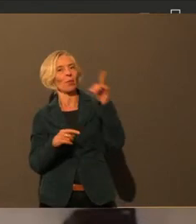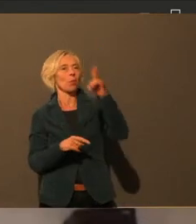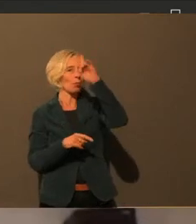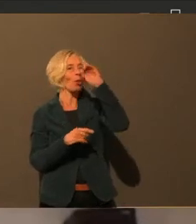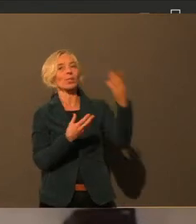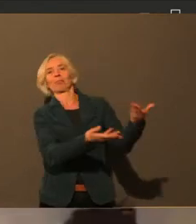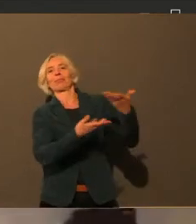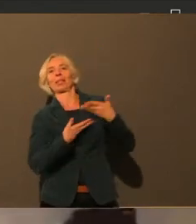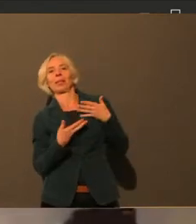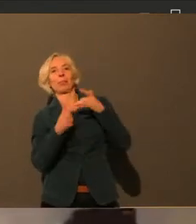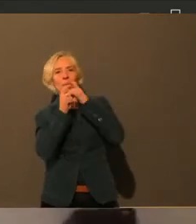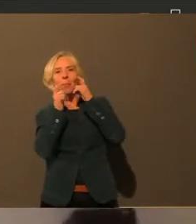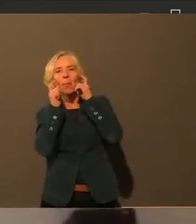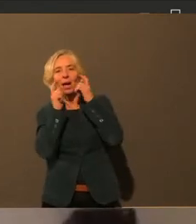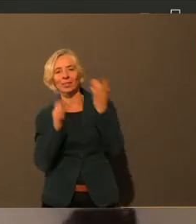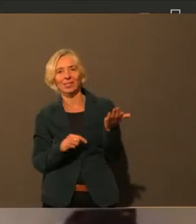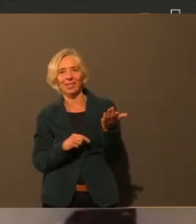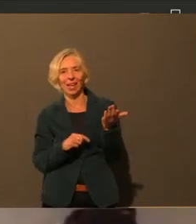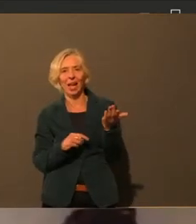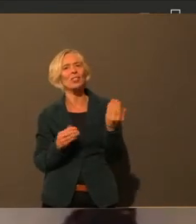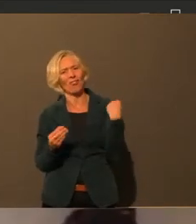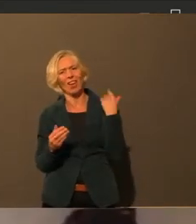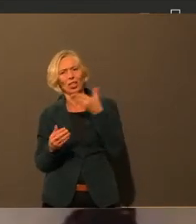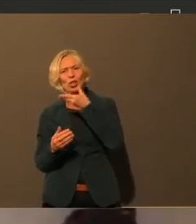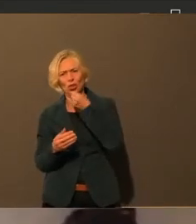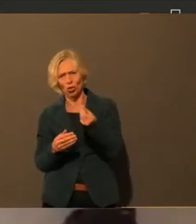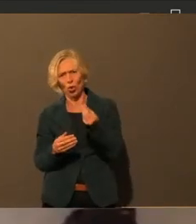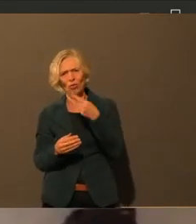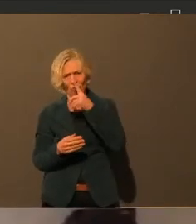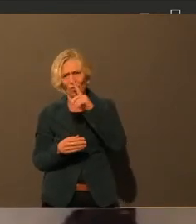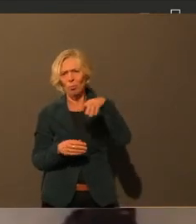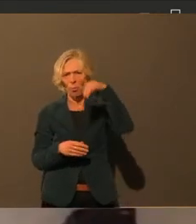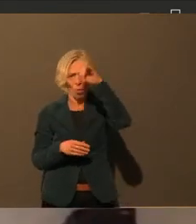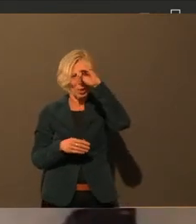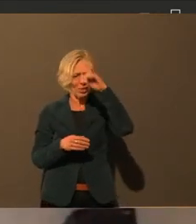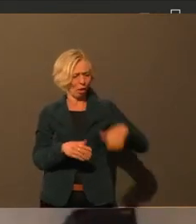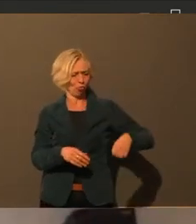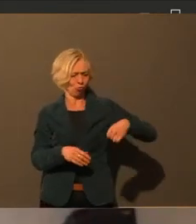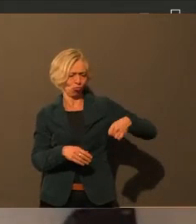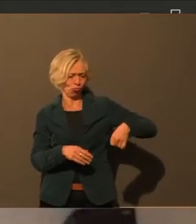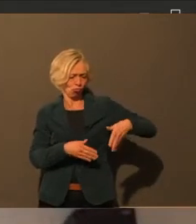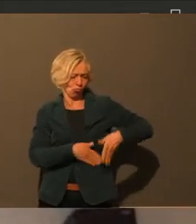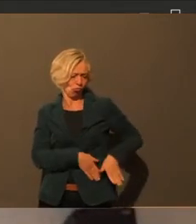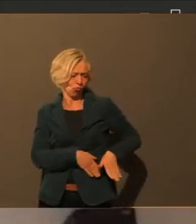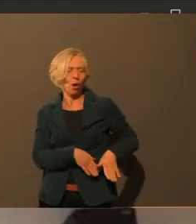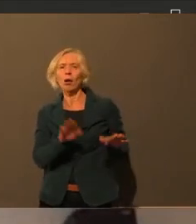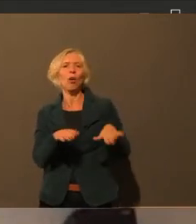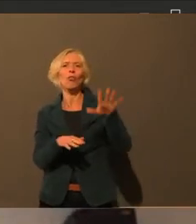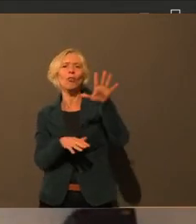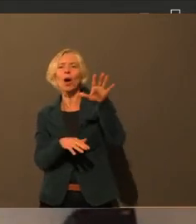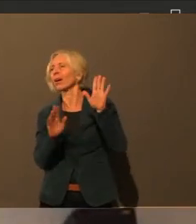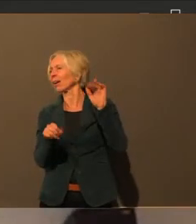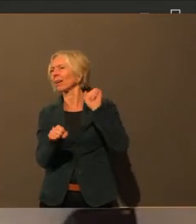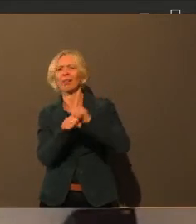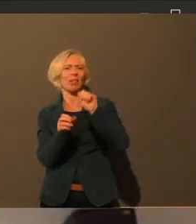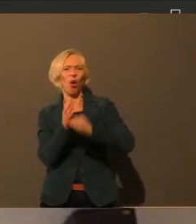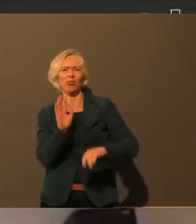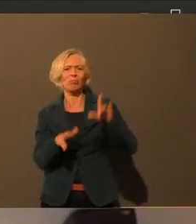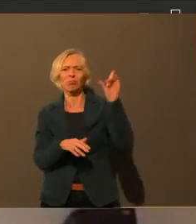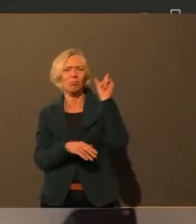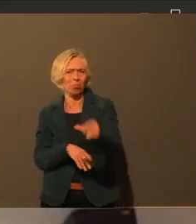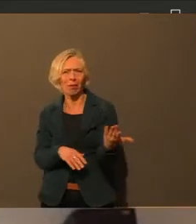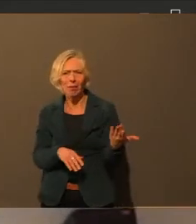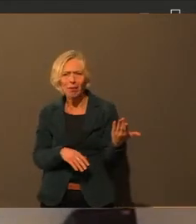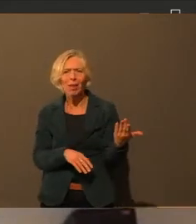Ordnungskräfte einfach nur Packerlmasken haben, die gibt es zu 50 Stück, relativ preiswert, und dann eben